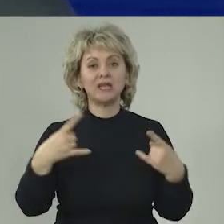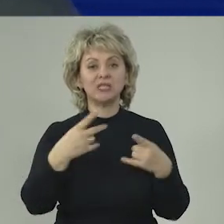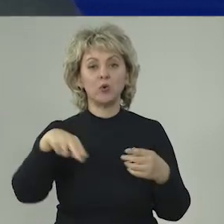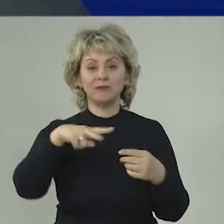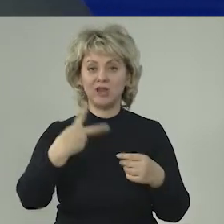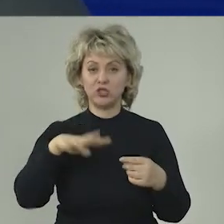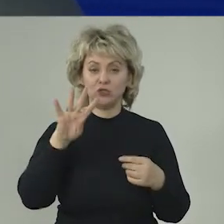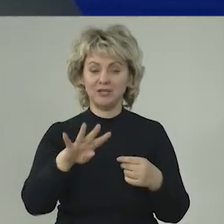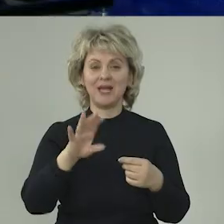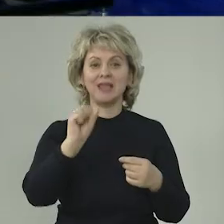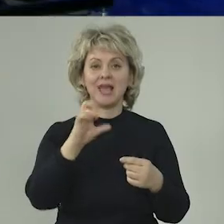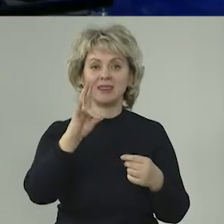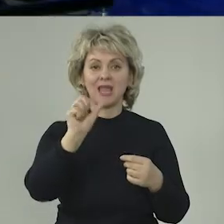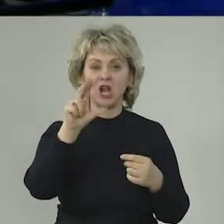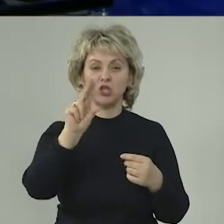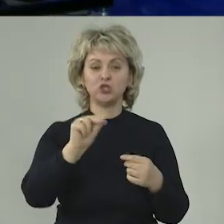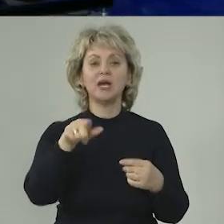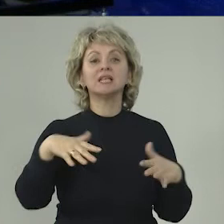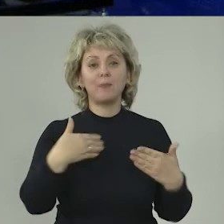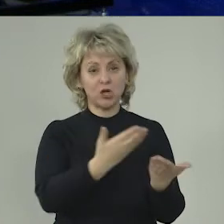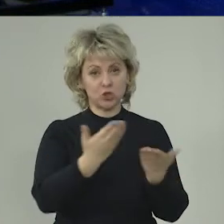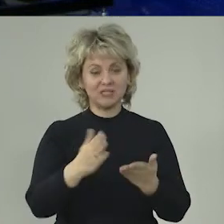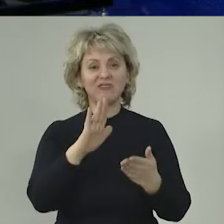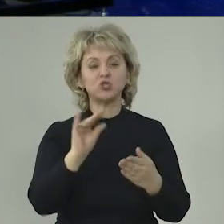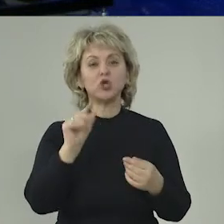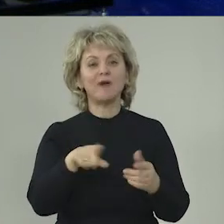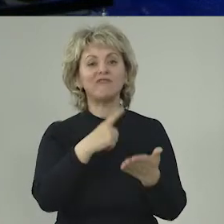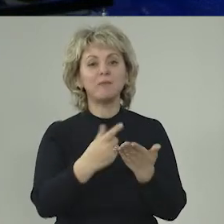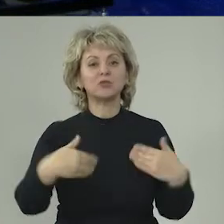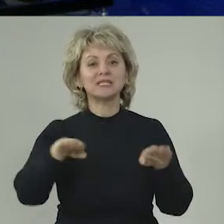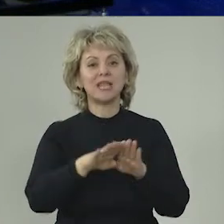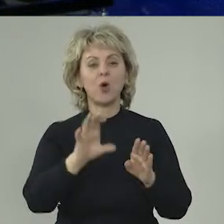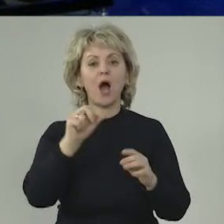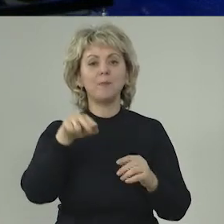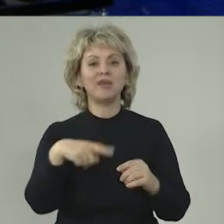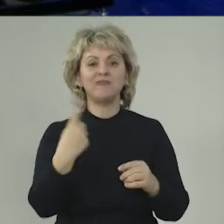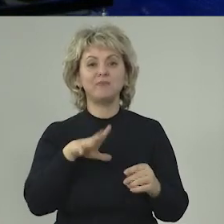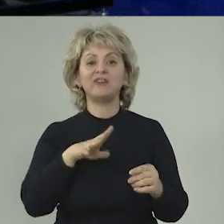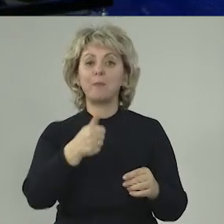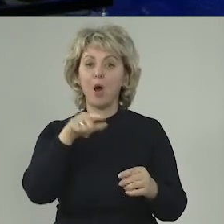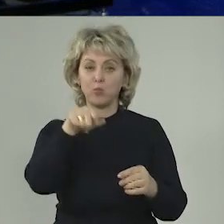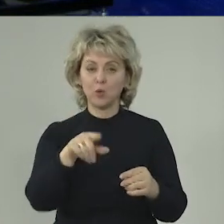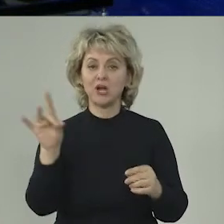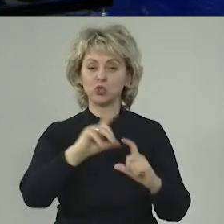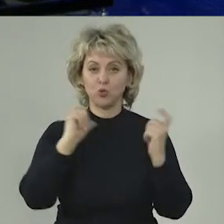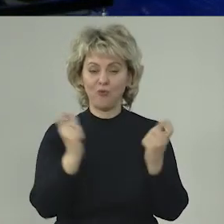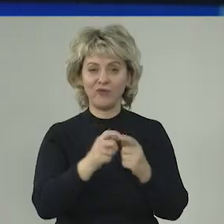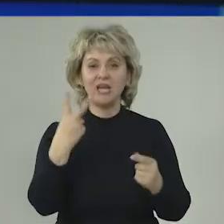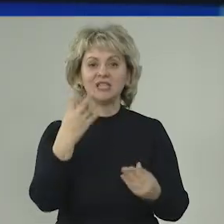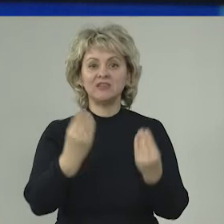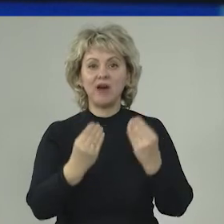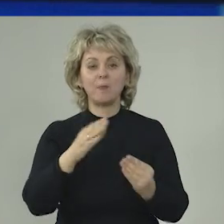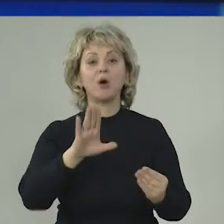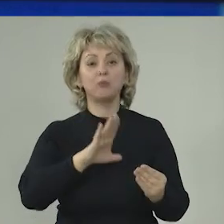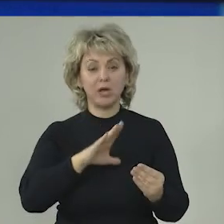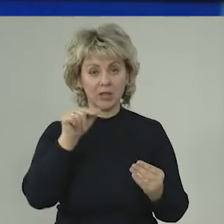телеканала «Дон 24». Анастасия Натальевич, пожалуйста. Василий Юрьевич, вопрос у меня такой. В апреле впервые протестировали Ростов-арену. Два